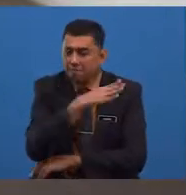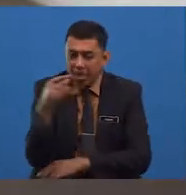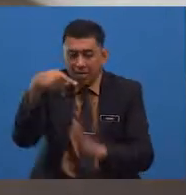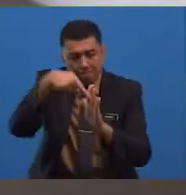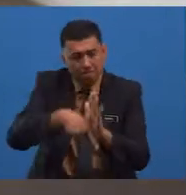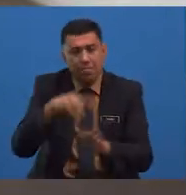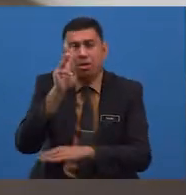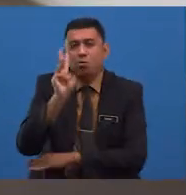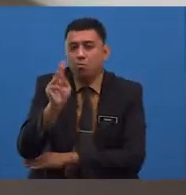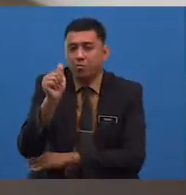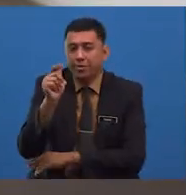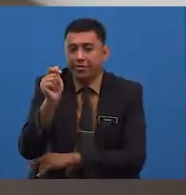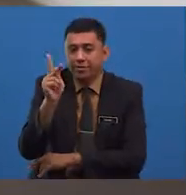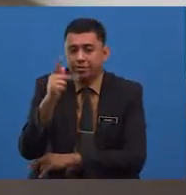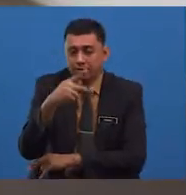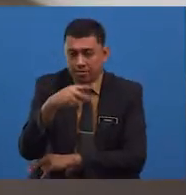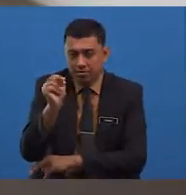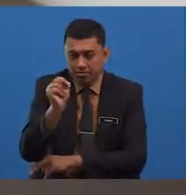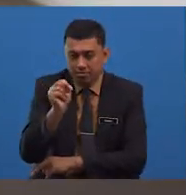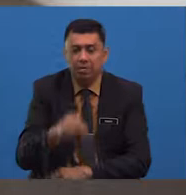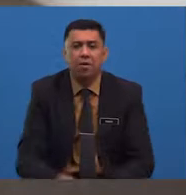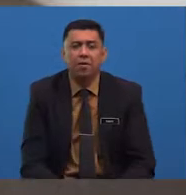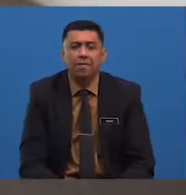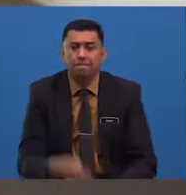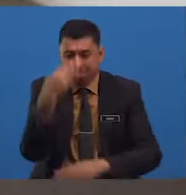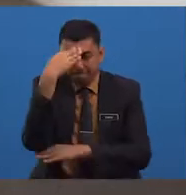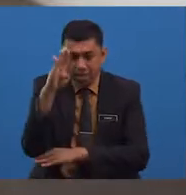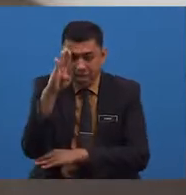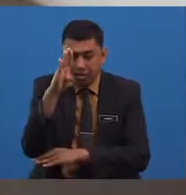bagi prosa asal padi ini?